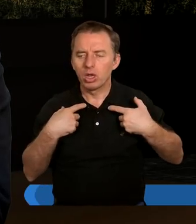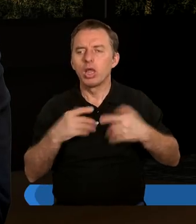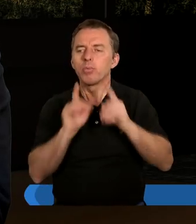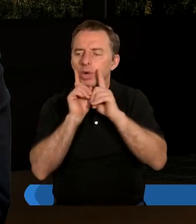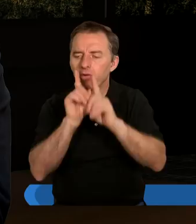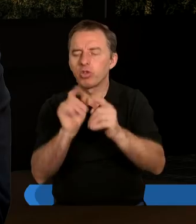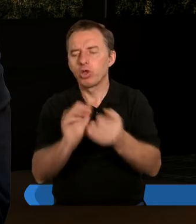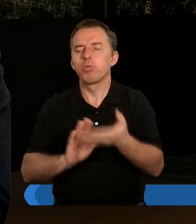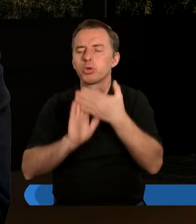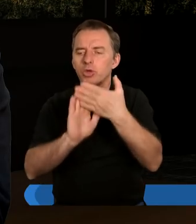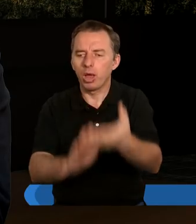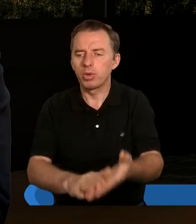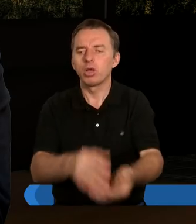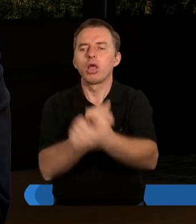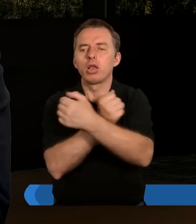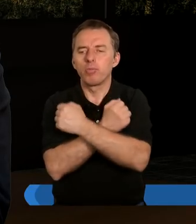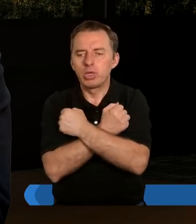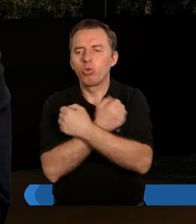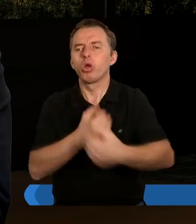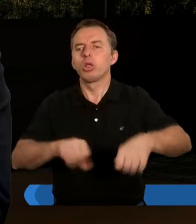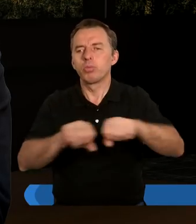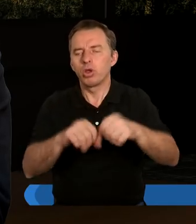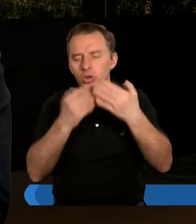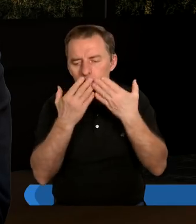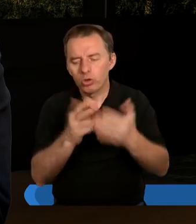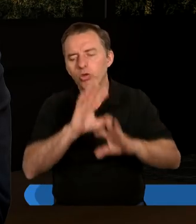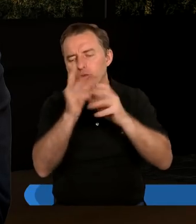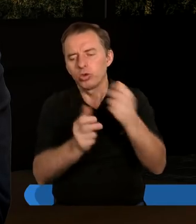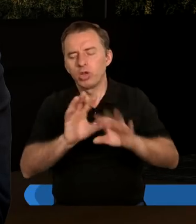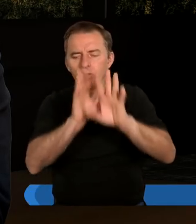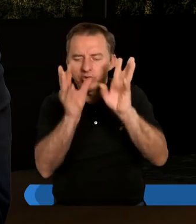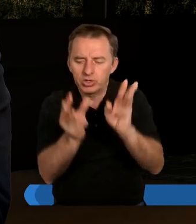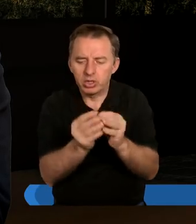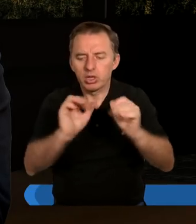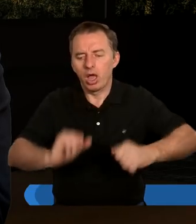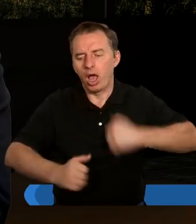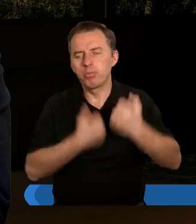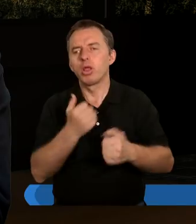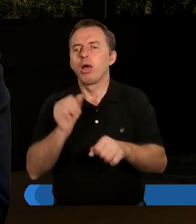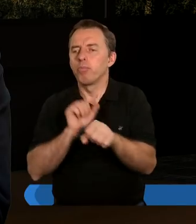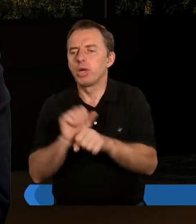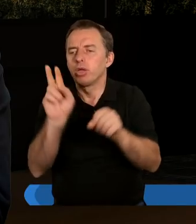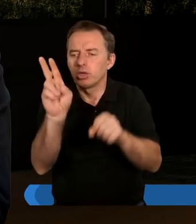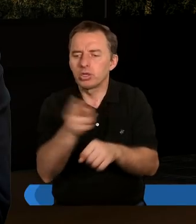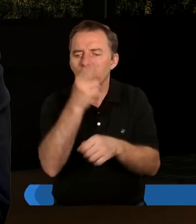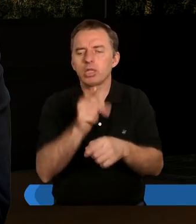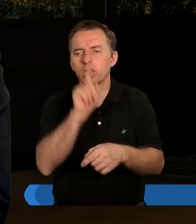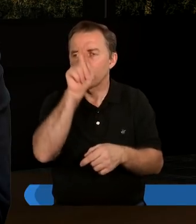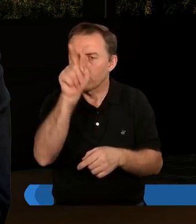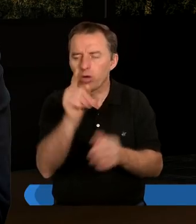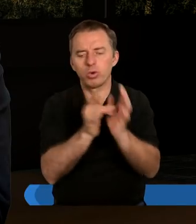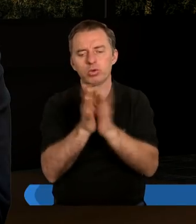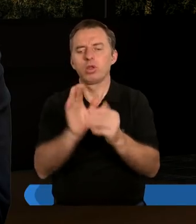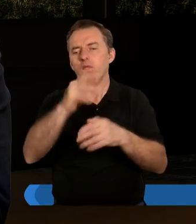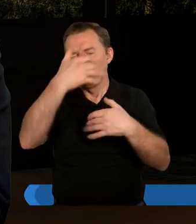prawdziwe przebaczenie, miłość, sprawiedliwość. Dziękuję, że czynisz wszystko, abyśmy mogli być kiedyś z Tobą w Królestwie